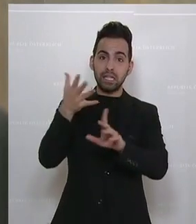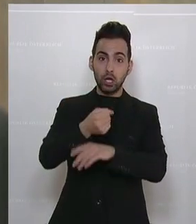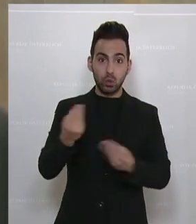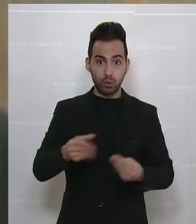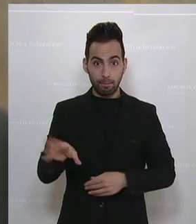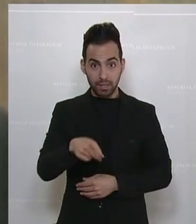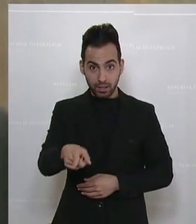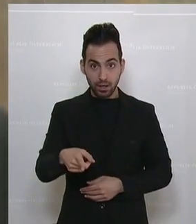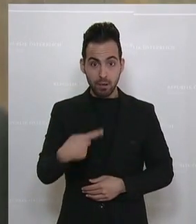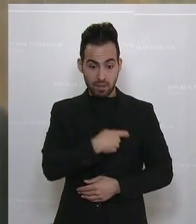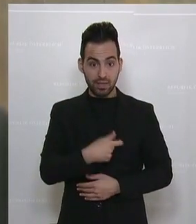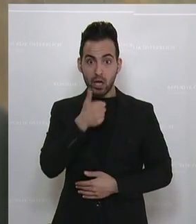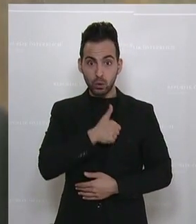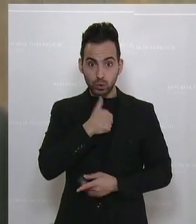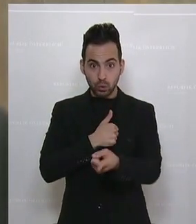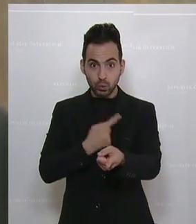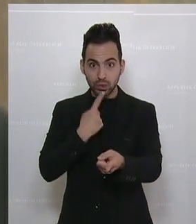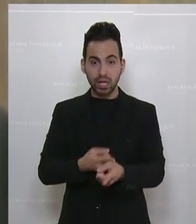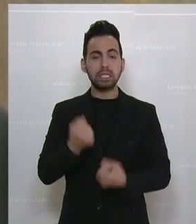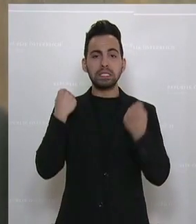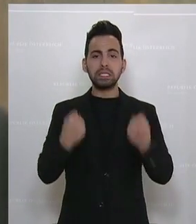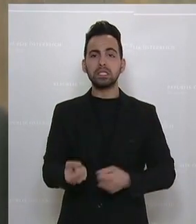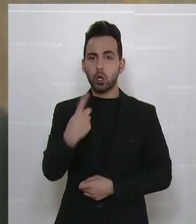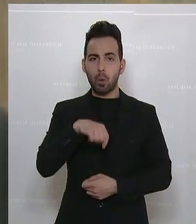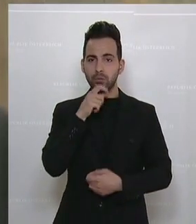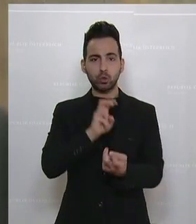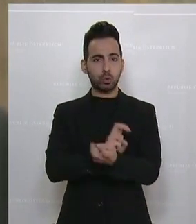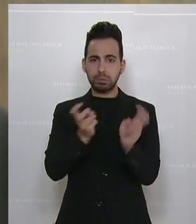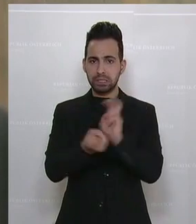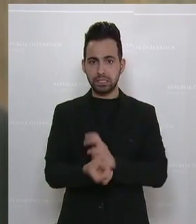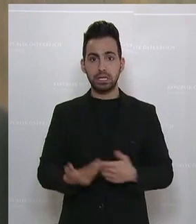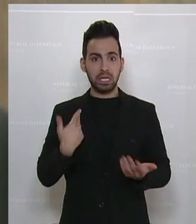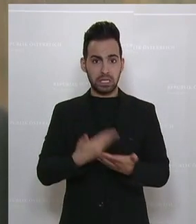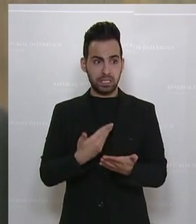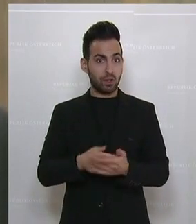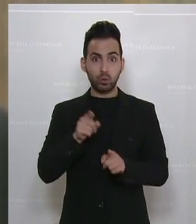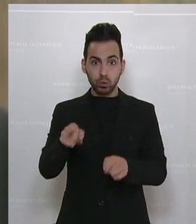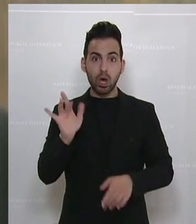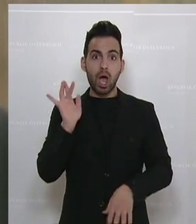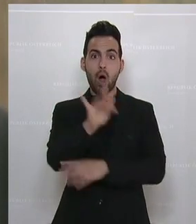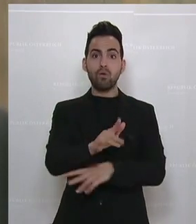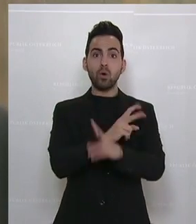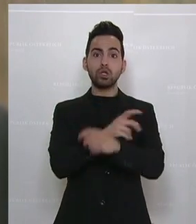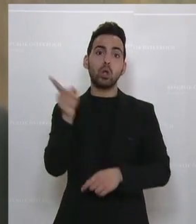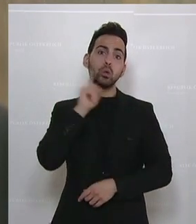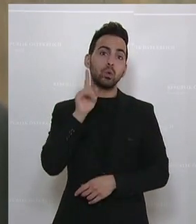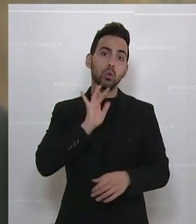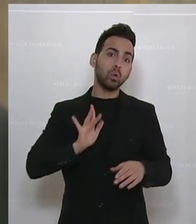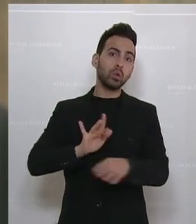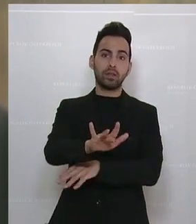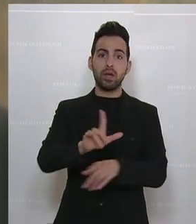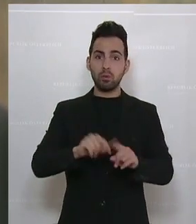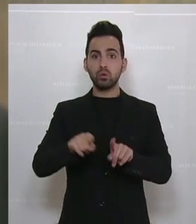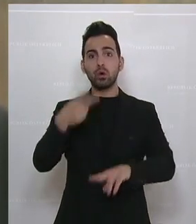Grünen wird das, was Sie heute wieder einmal gesagt haben, nicht funktionieren. Und damit lügen Sie die Österreicherinnen und Österreicher an. Sie